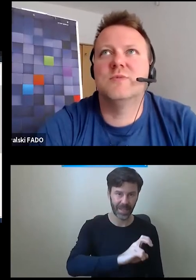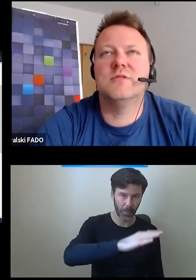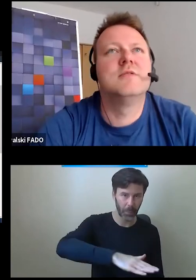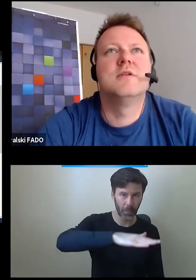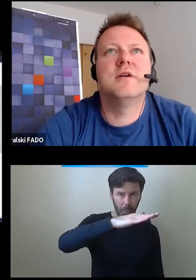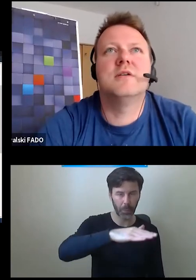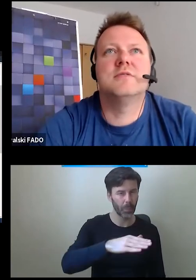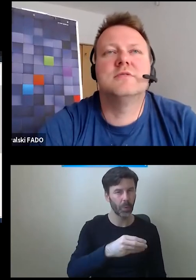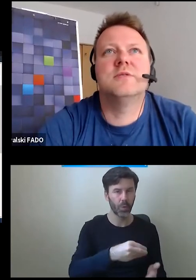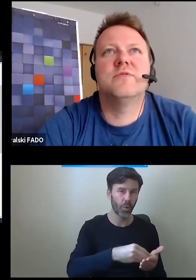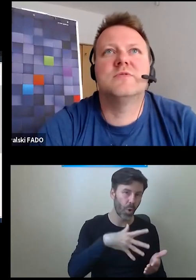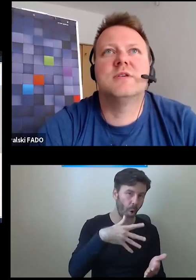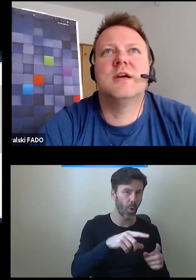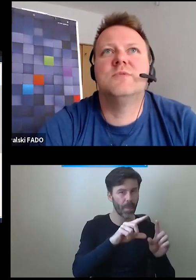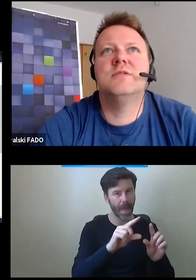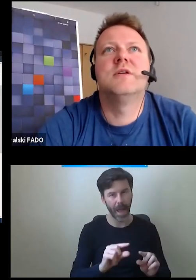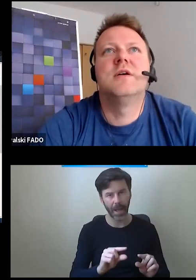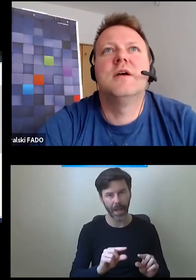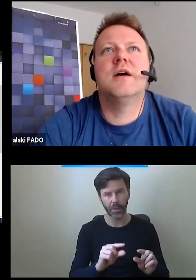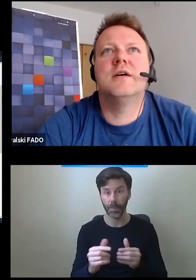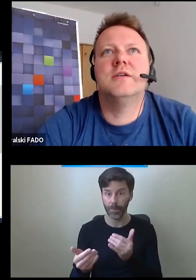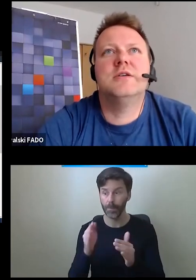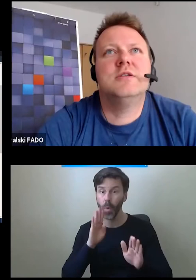z innymi rozwiązaniami?